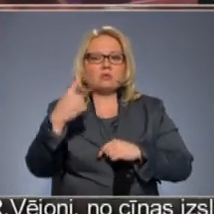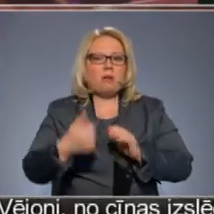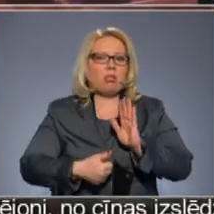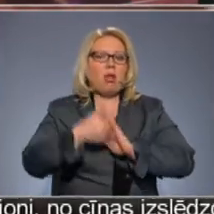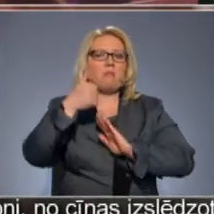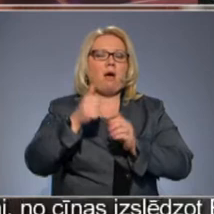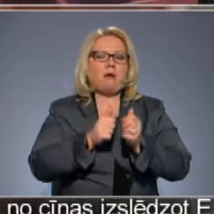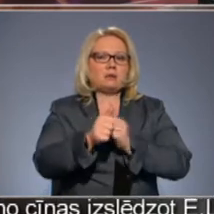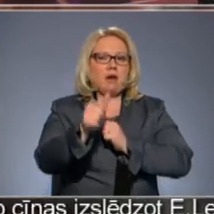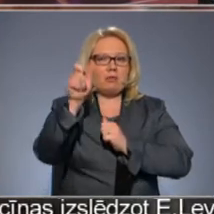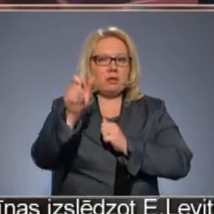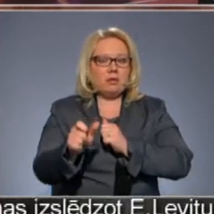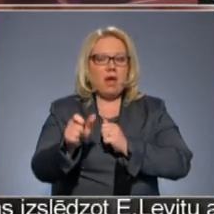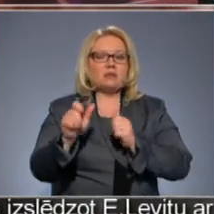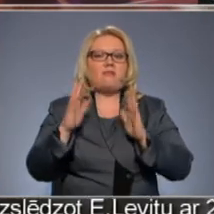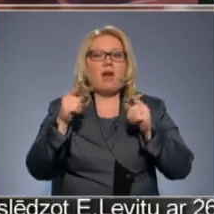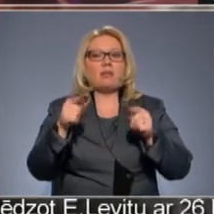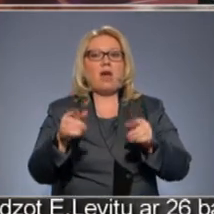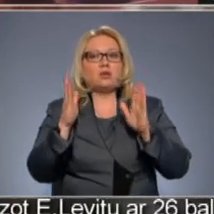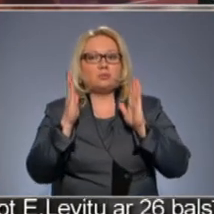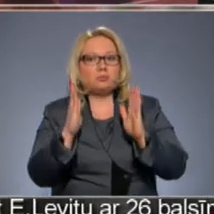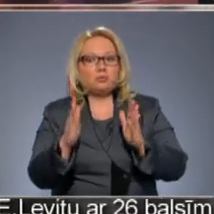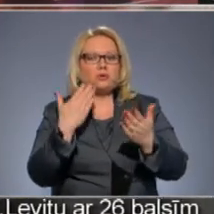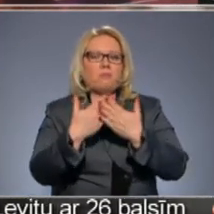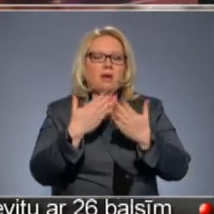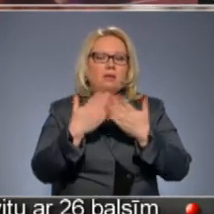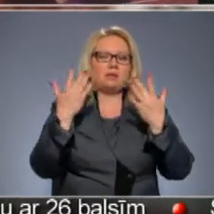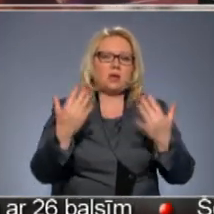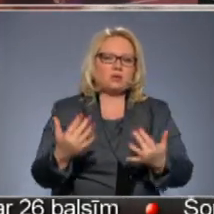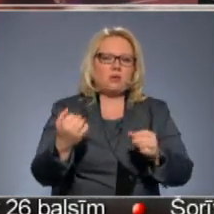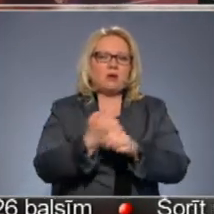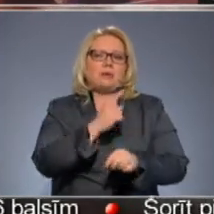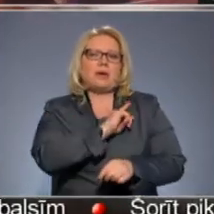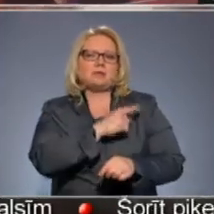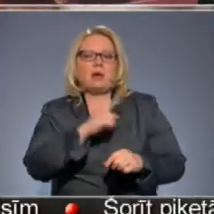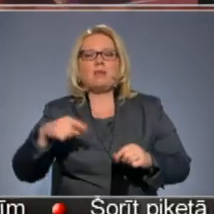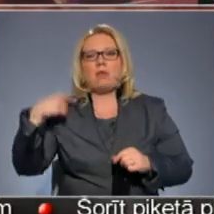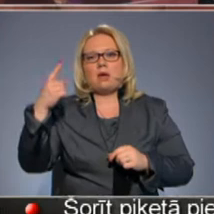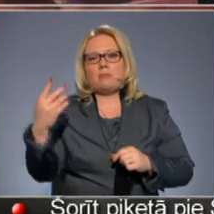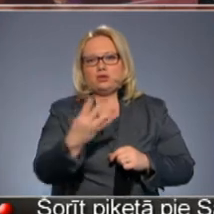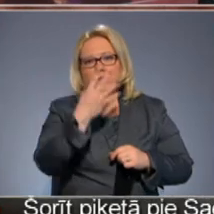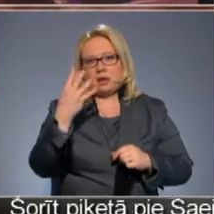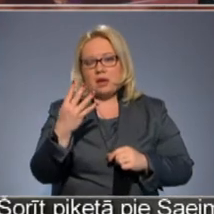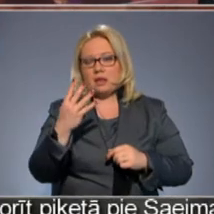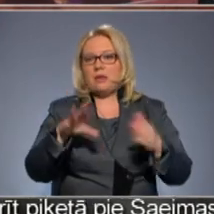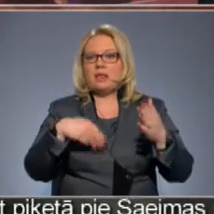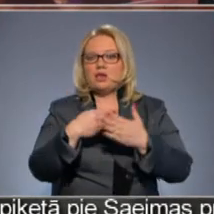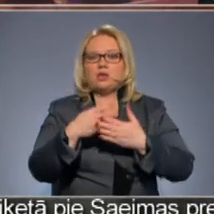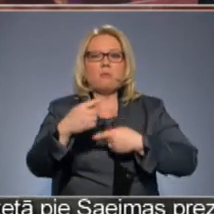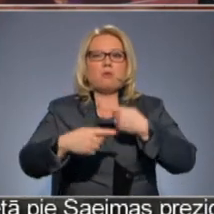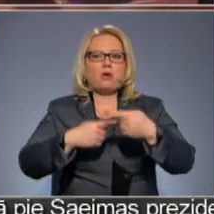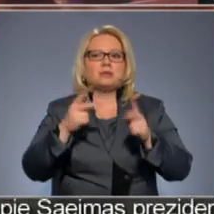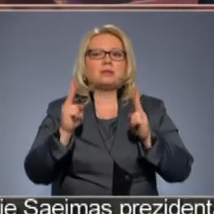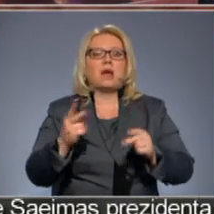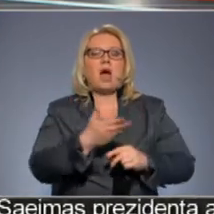kandidāts. Vai viņš tāds būs, to visi ticamāk rādīs gan rezultāti, gan iespējami nākamie četri gadi. Bet līdzinējais process, kā